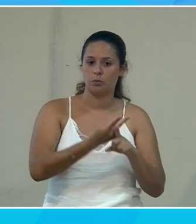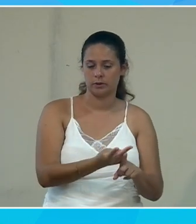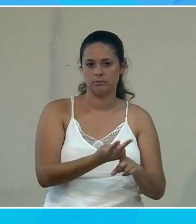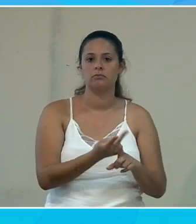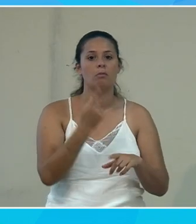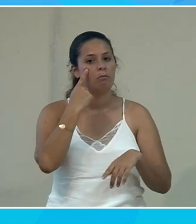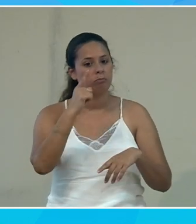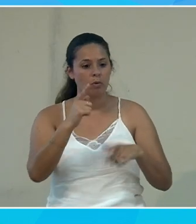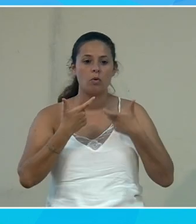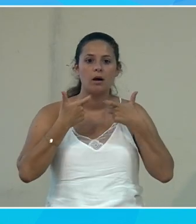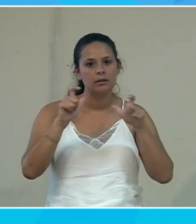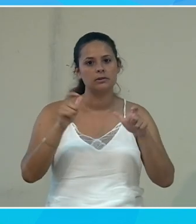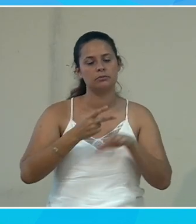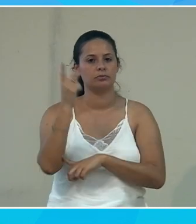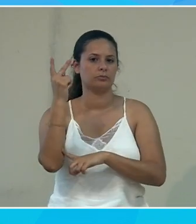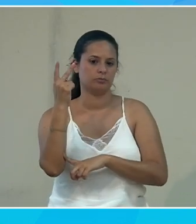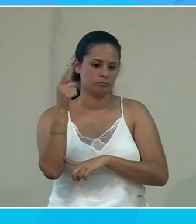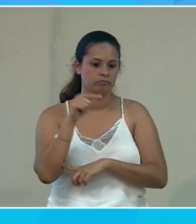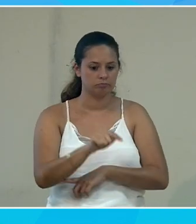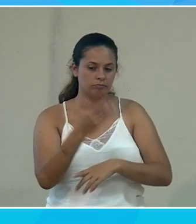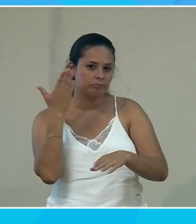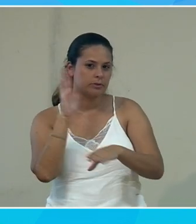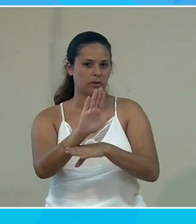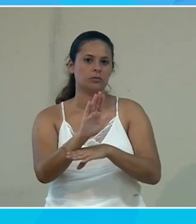pour pouvoir accessibiliser sa présentation